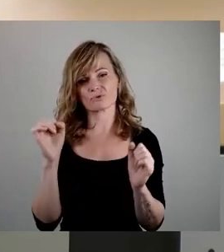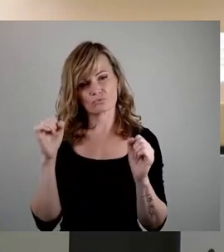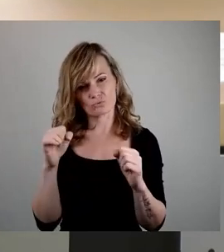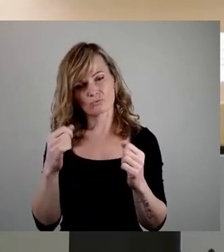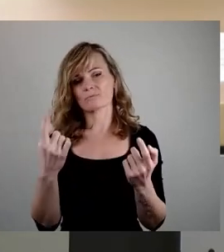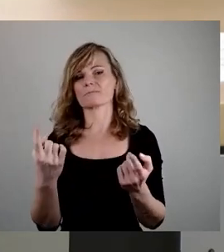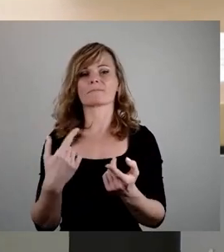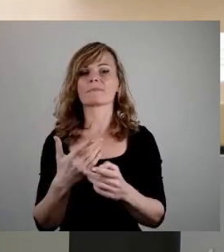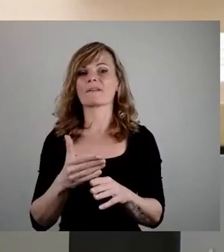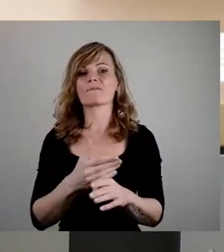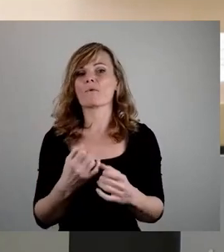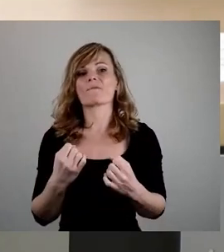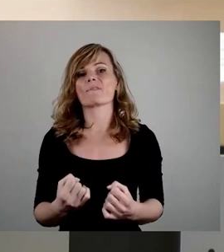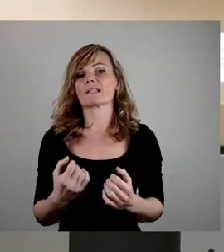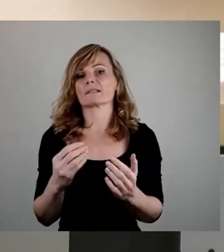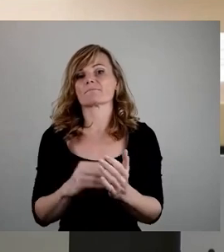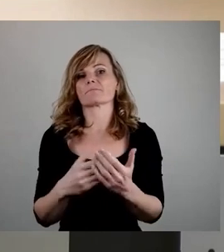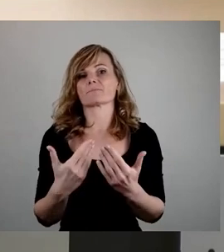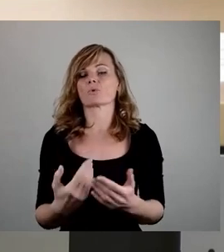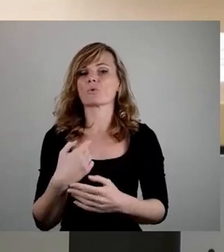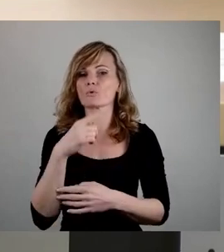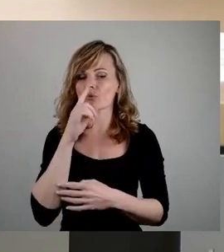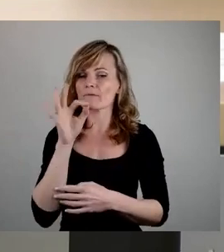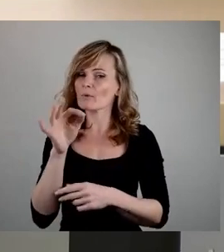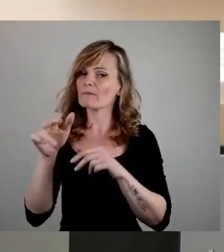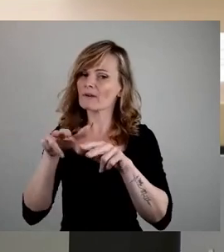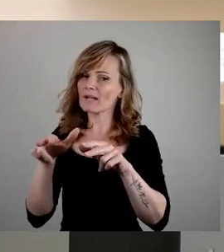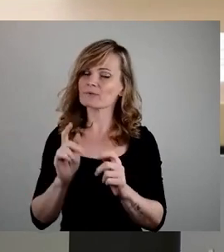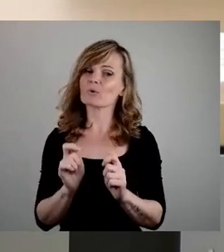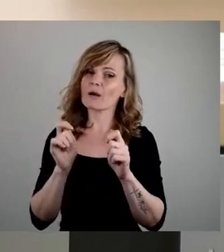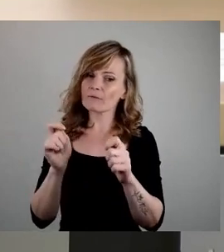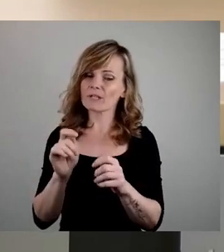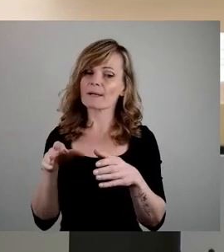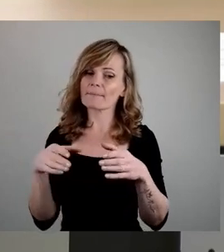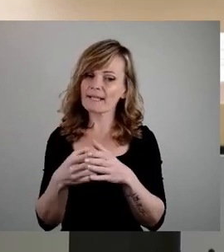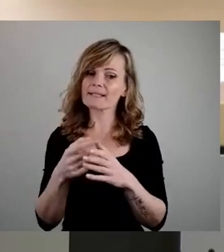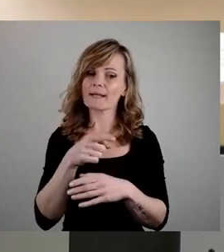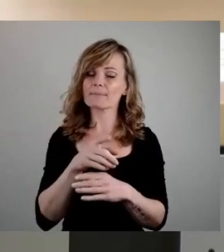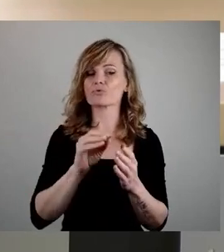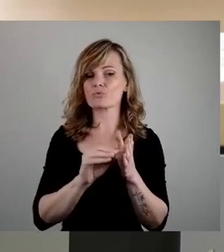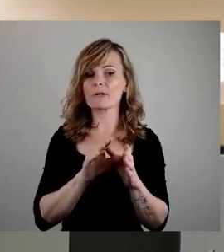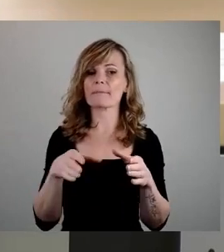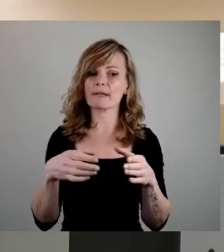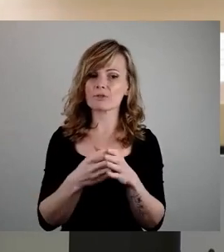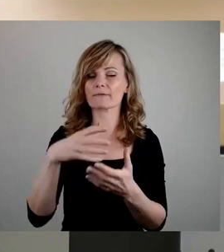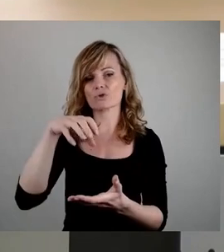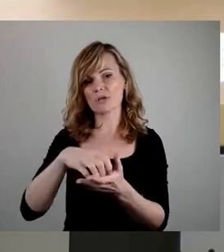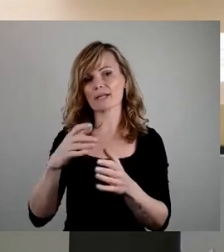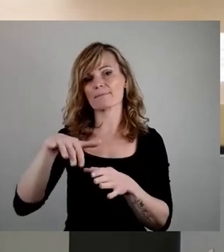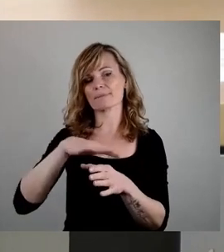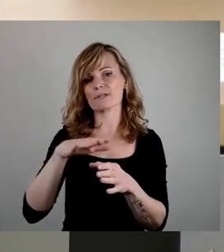Vorfestlegung, es ist einfach nur der Auftrag an die Verwaltung, sich gemeinsam mit den Schulgemeinschaften, mit den Stadtbezirksbeiräten und